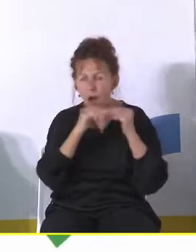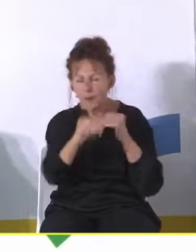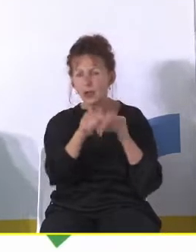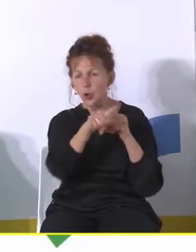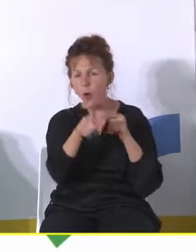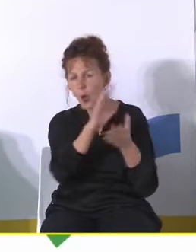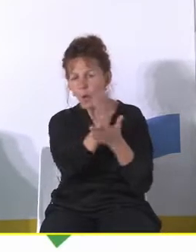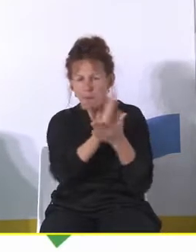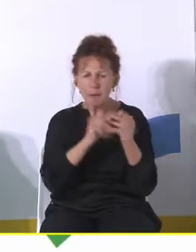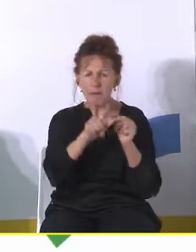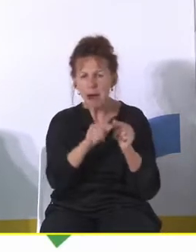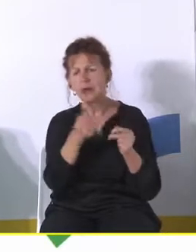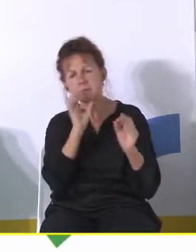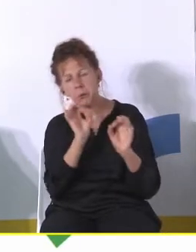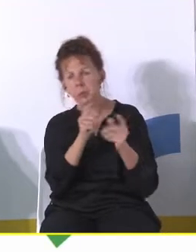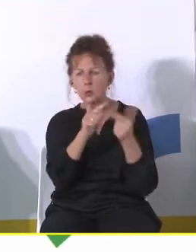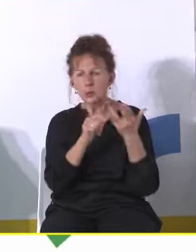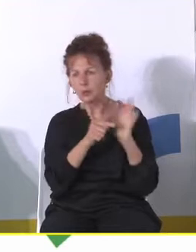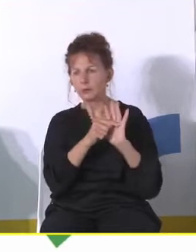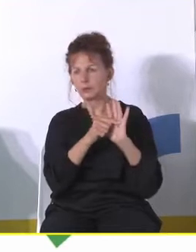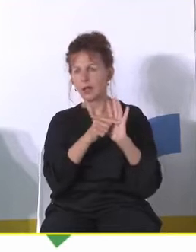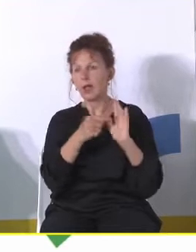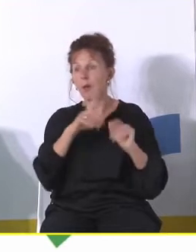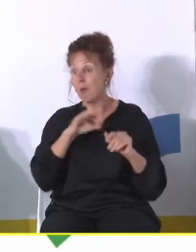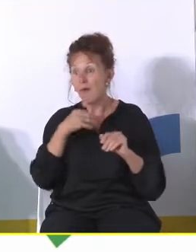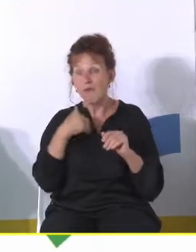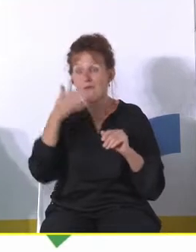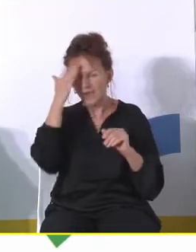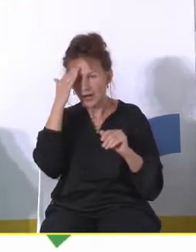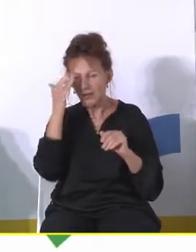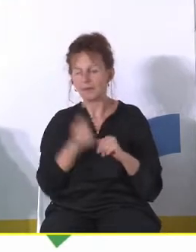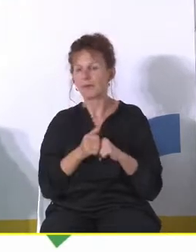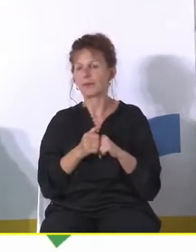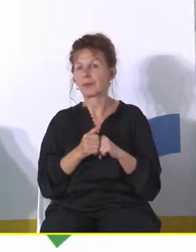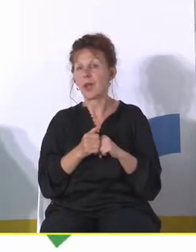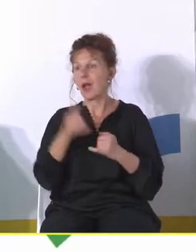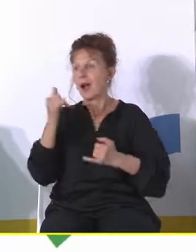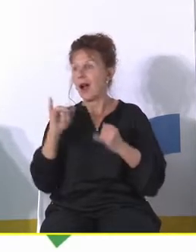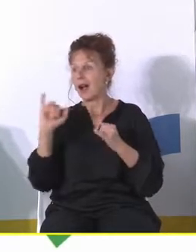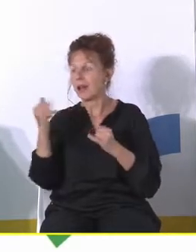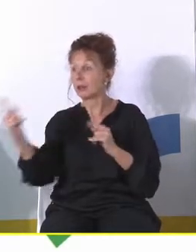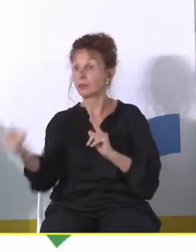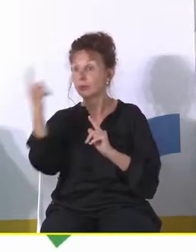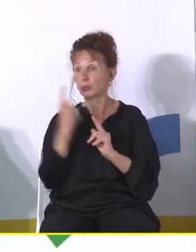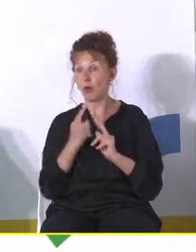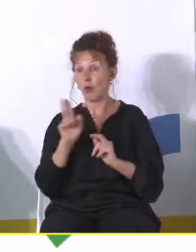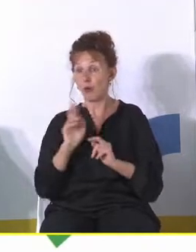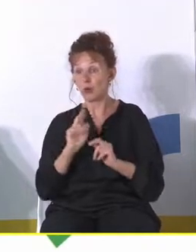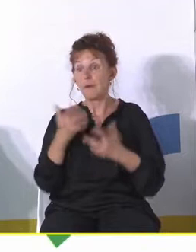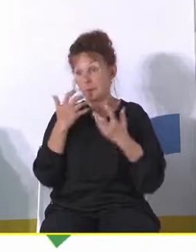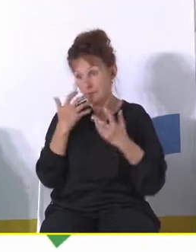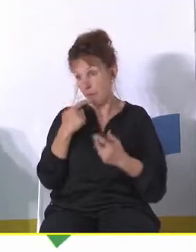zalety i tak dalej. No bo wszystko jest pod inwestora, tak. A jak przychodzi ktoś i mówi, chciałbym w tym